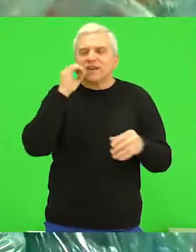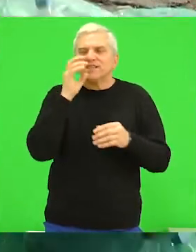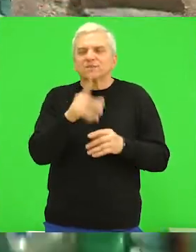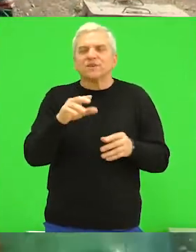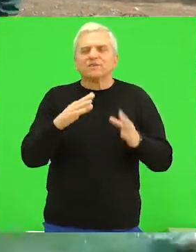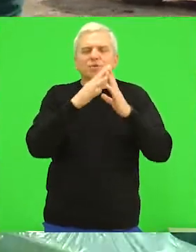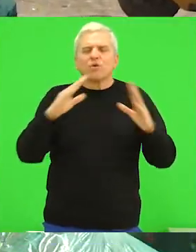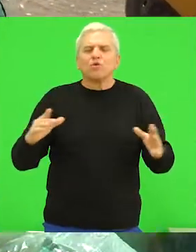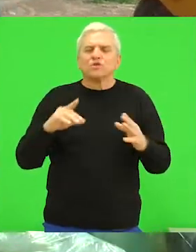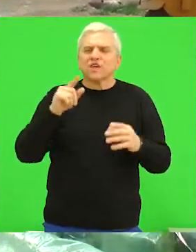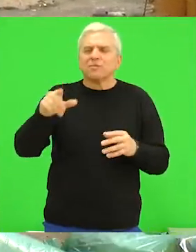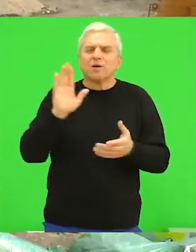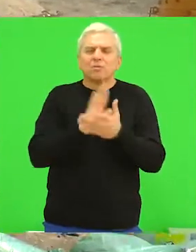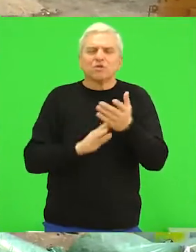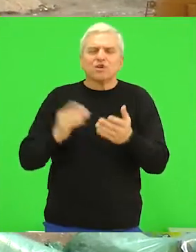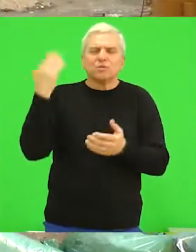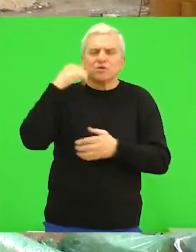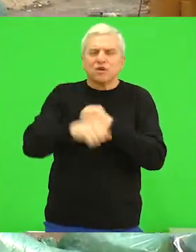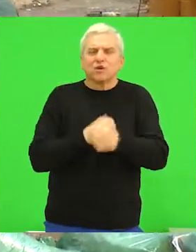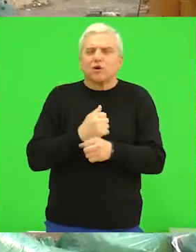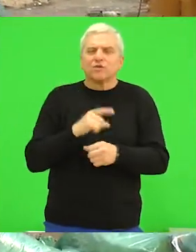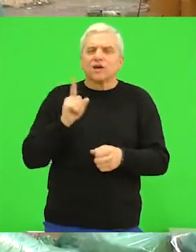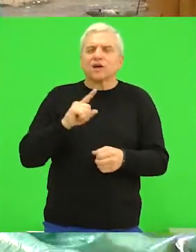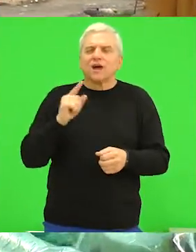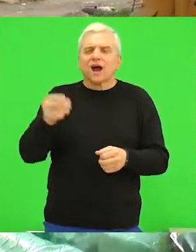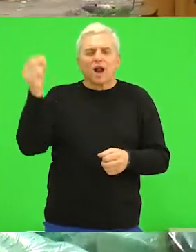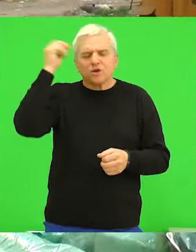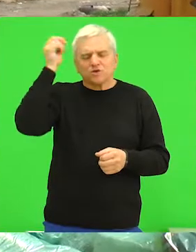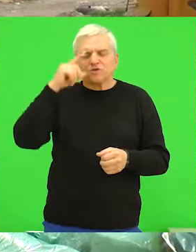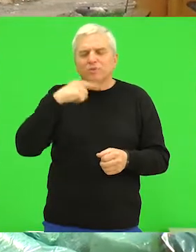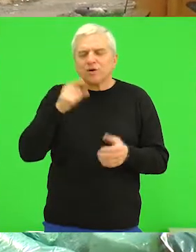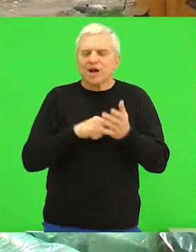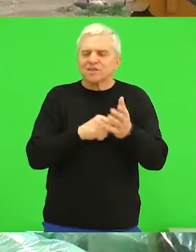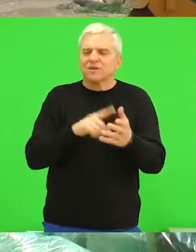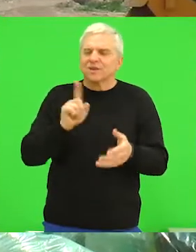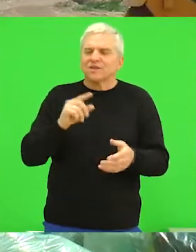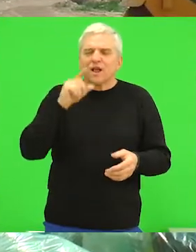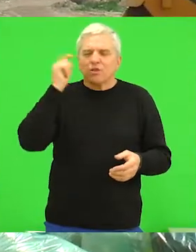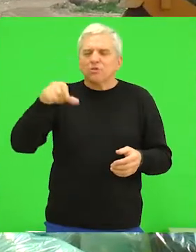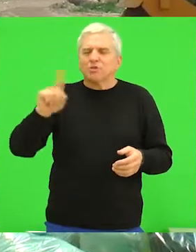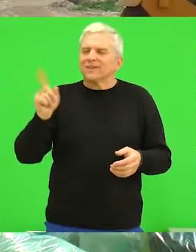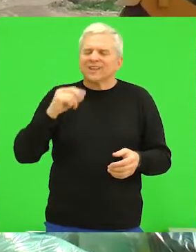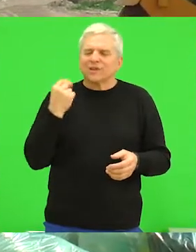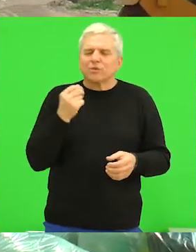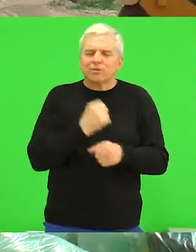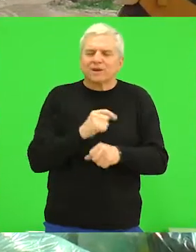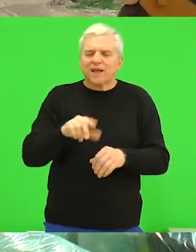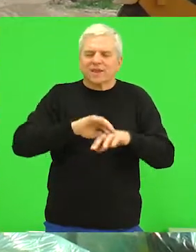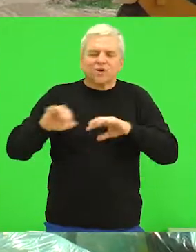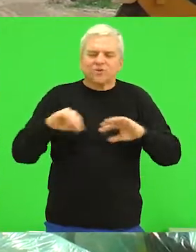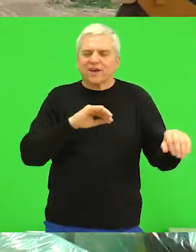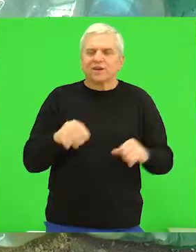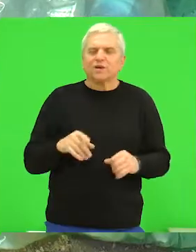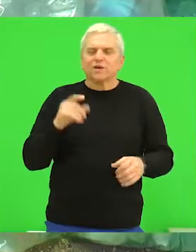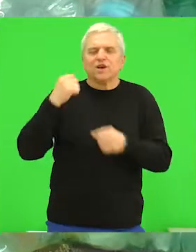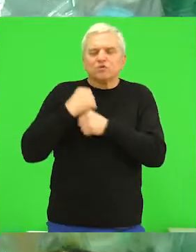otpada po domaćinstvima započeto je prošle godine, a iskustva pokazuju da građani još uvek pravilno ne razdvajaju